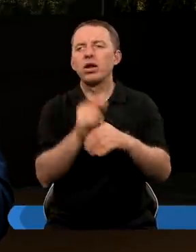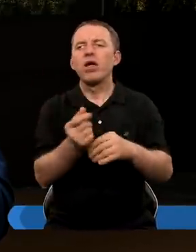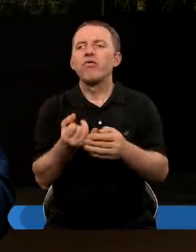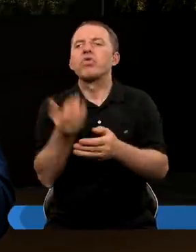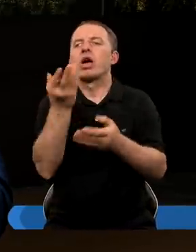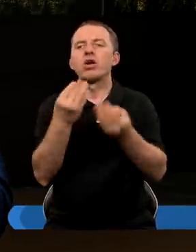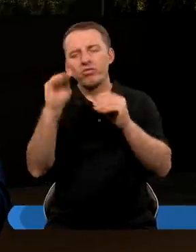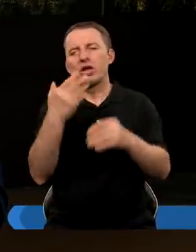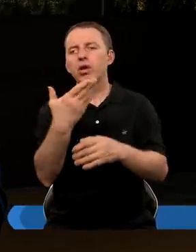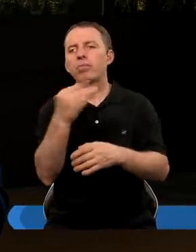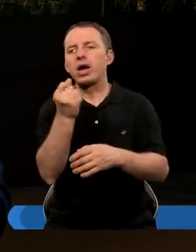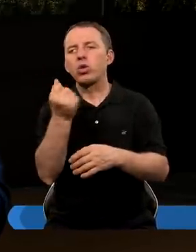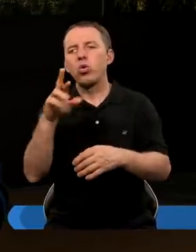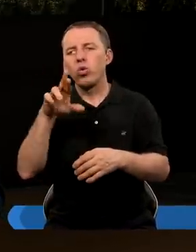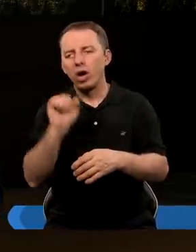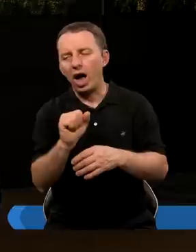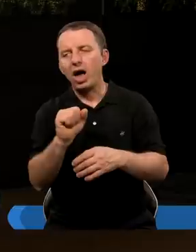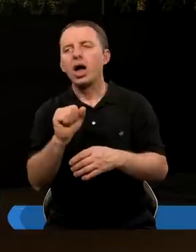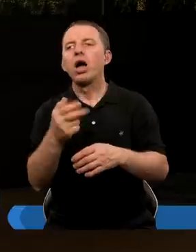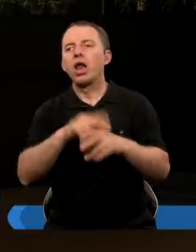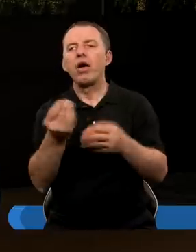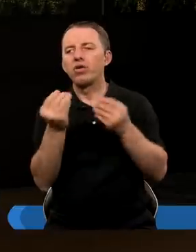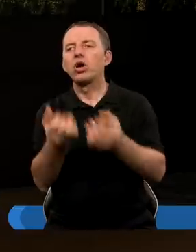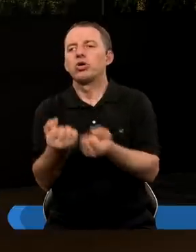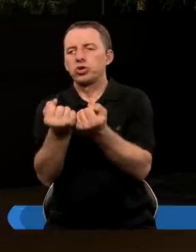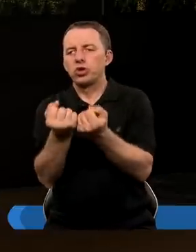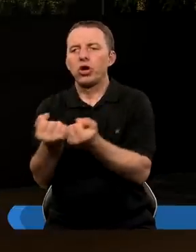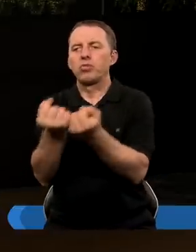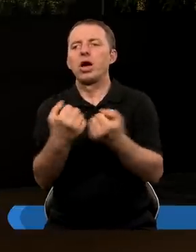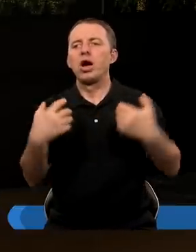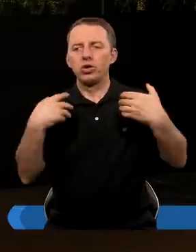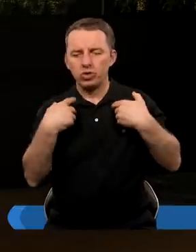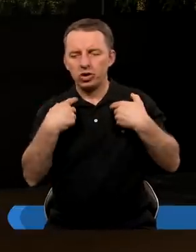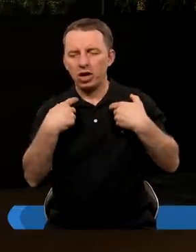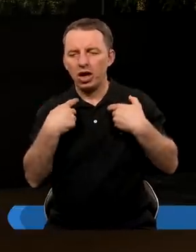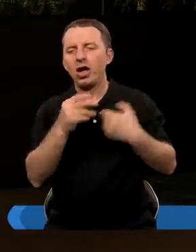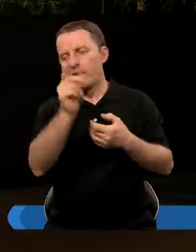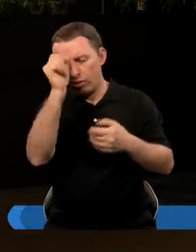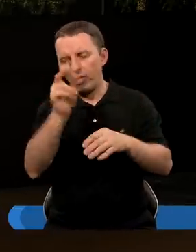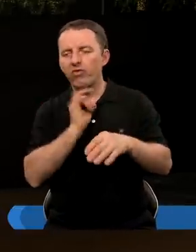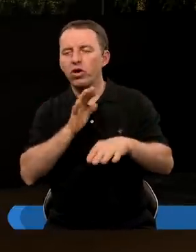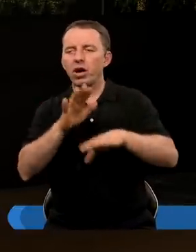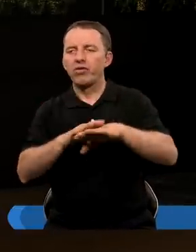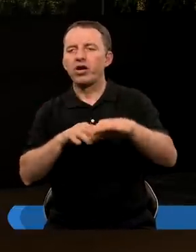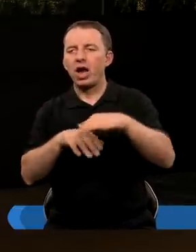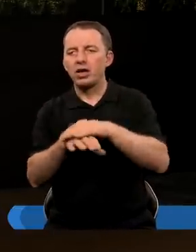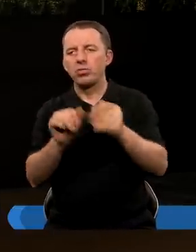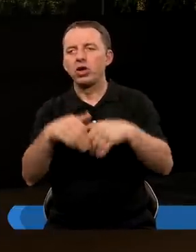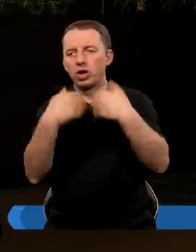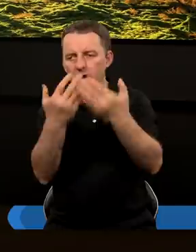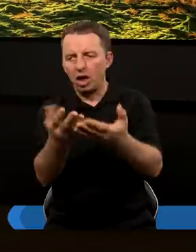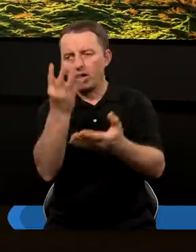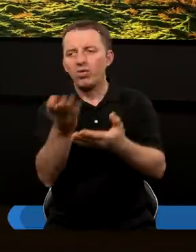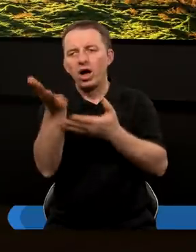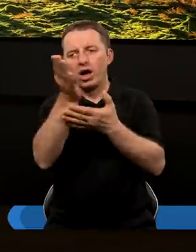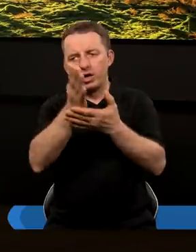Także jednak jest o wiele większy od Marduka i On jest ten, który naprawdę trzyma życie każdego człowieka w swojej ręce. I tak samo życie w królejnie Boga Dnezara.